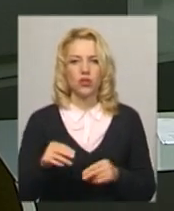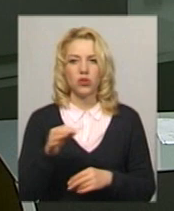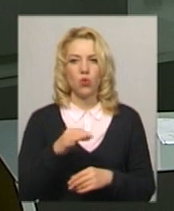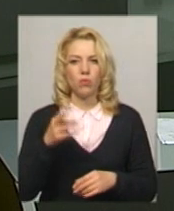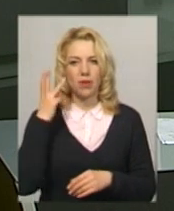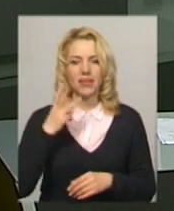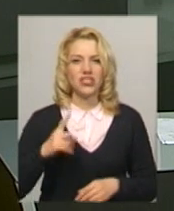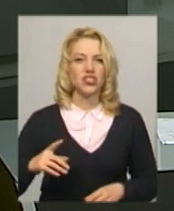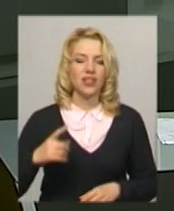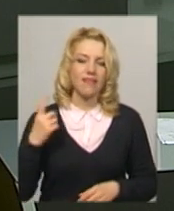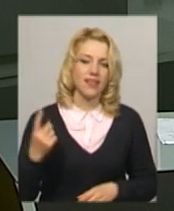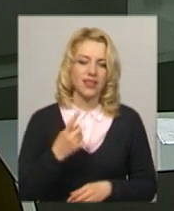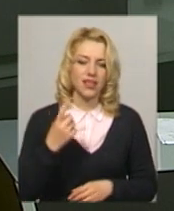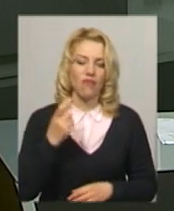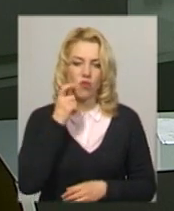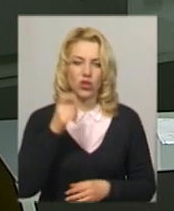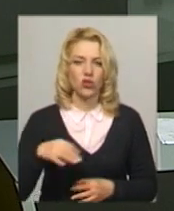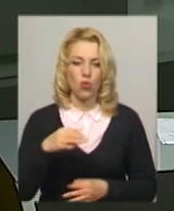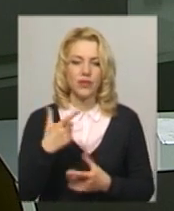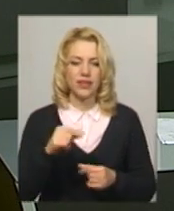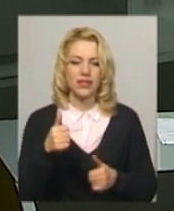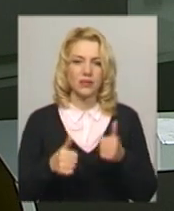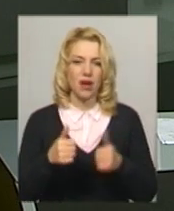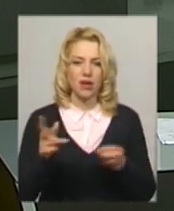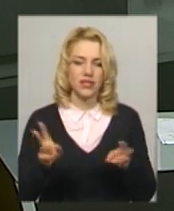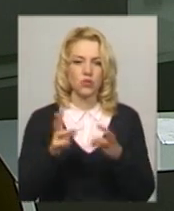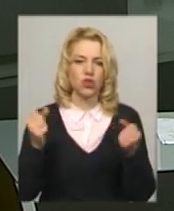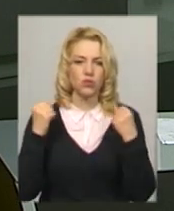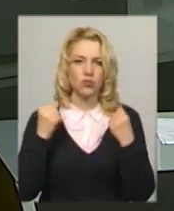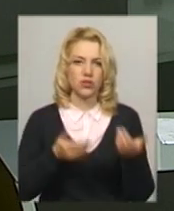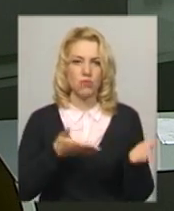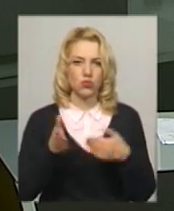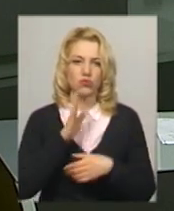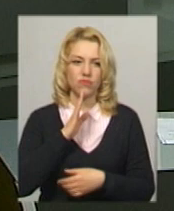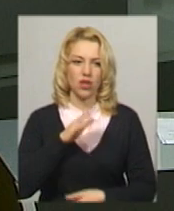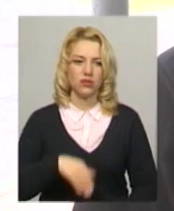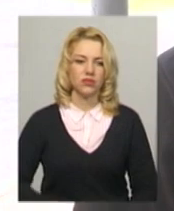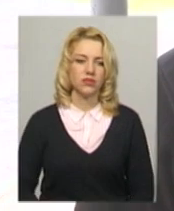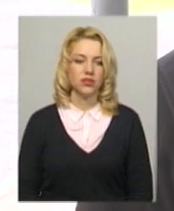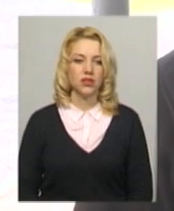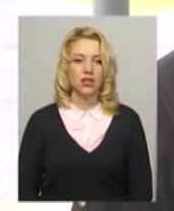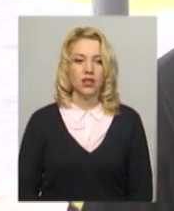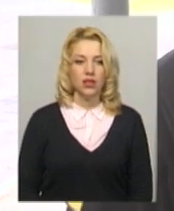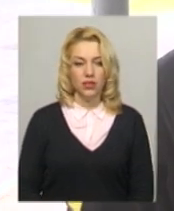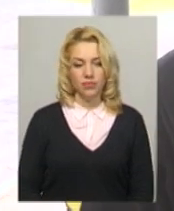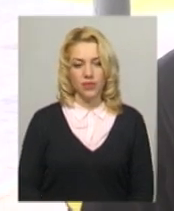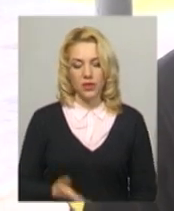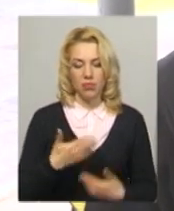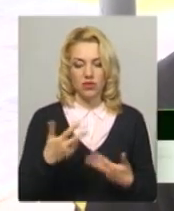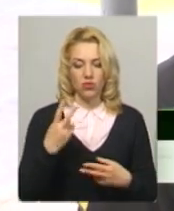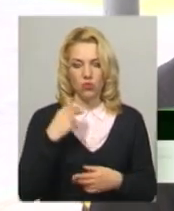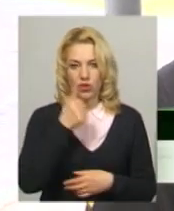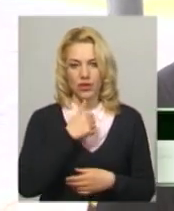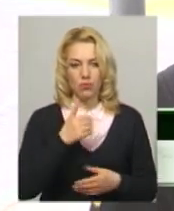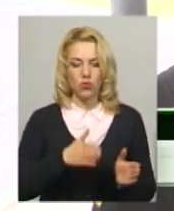Хмельниччина – єдина в Україні область, де на змагання з пожежно-прикладного спорту запрошують дівчат. Ми вже другий рік поспір